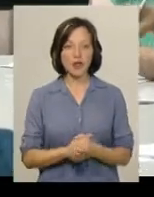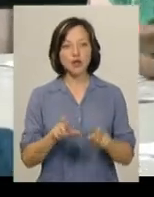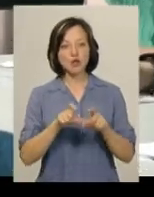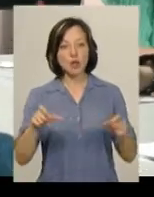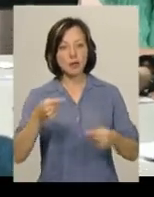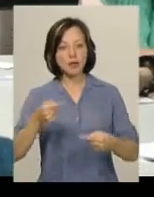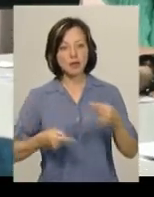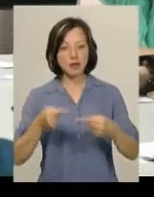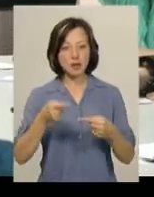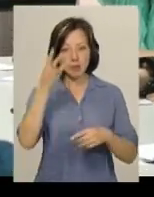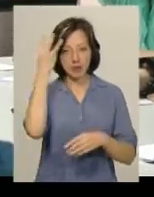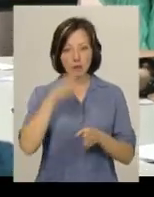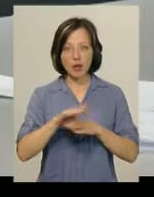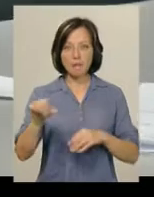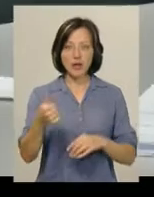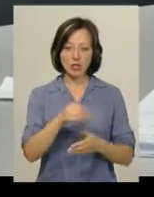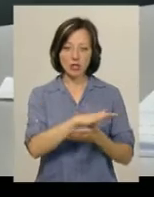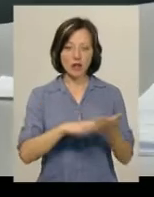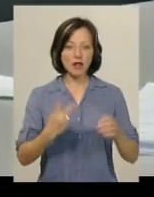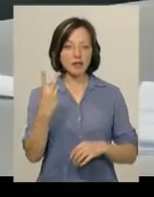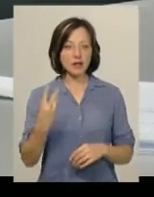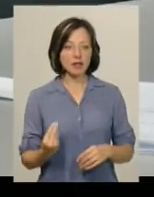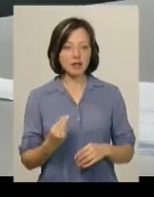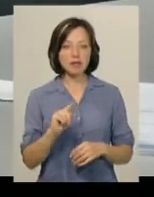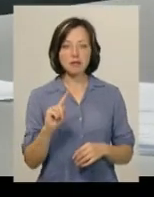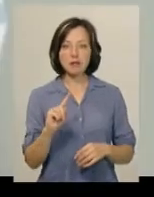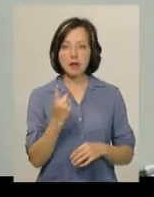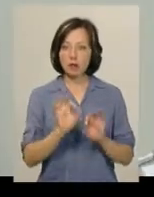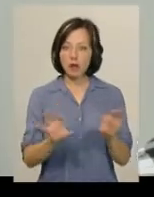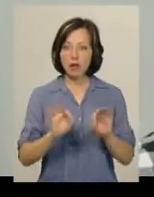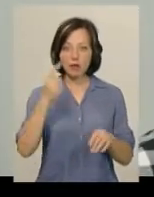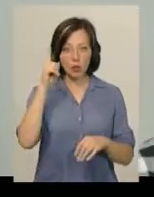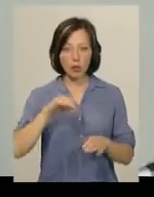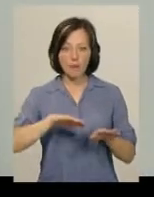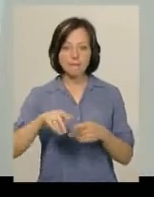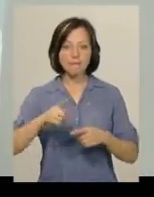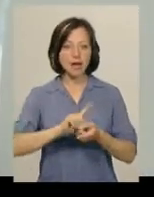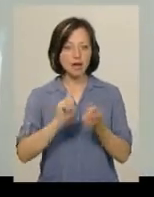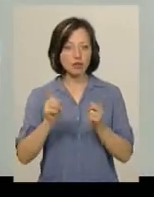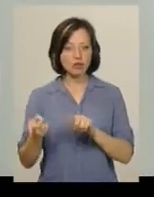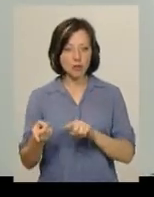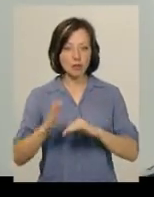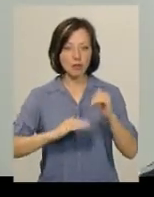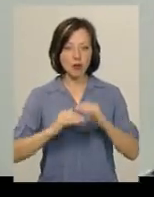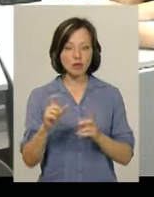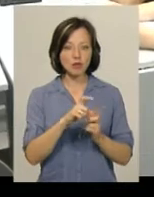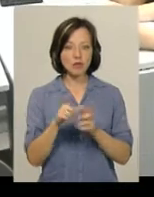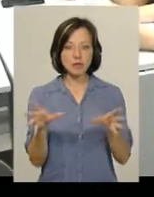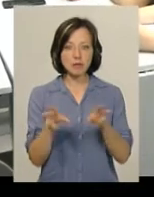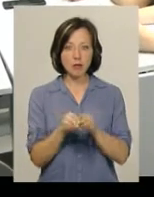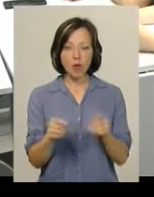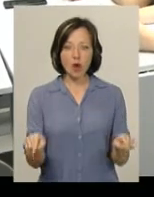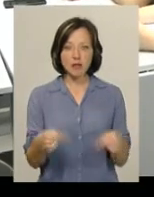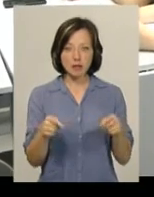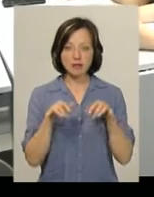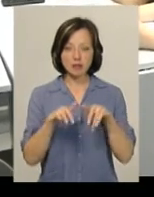дебатера у Хмельницькому відбулася вперше, тривала два дні. Спершу пояснювали теорію, потім перейшли до практики. За словами співорганізатора